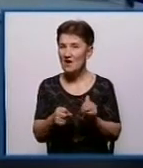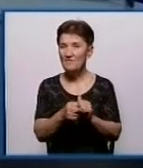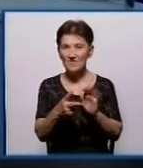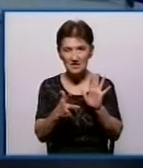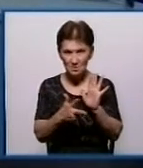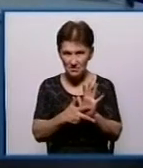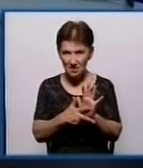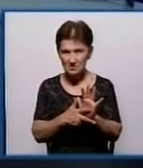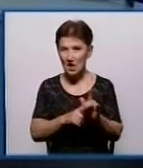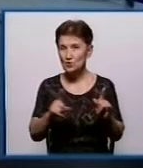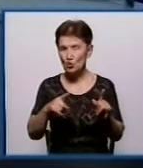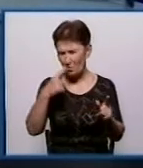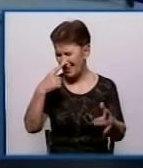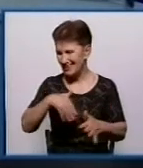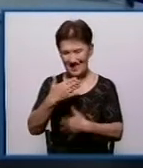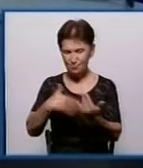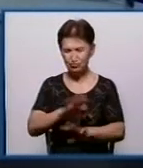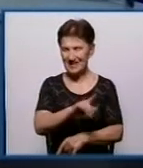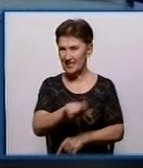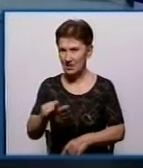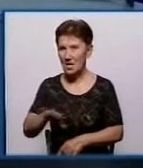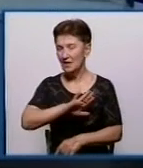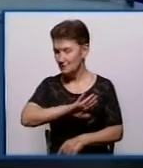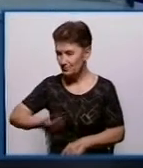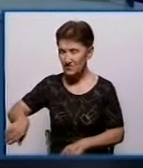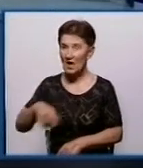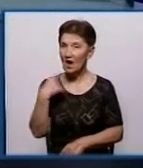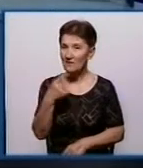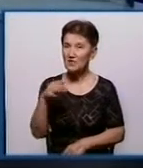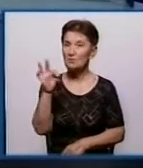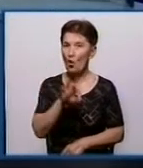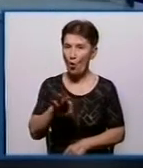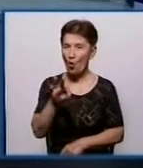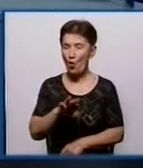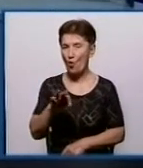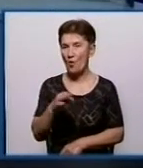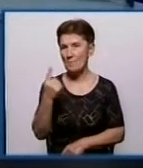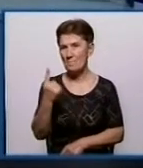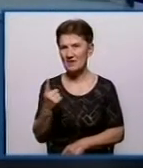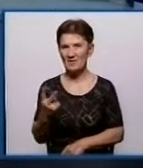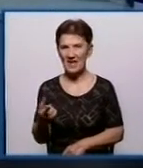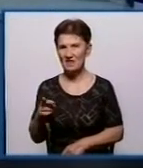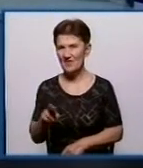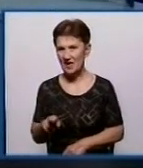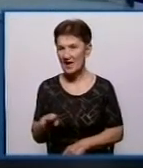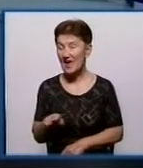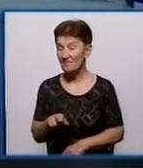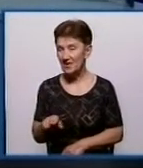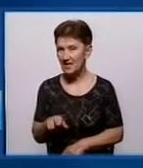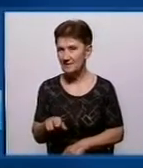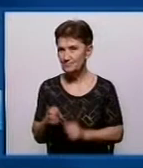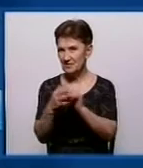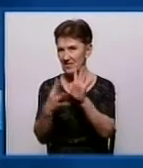Давайте, щоб не плутати громадян, говорити про 1 січня 2019 року і підвищення до 30 гривень сумарний тариф на водопостачання відведення. Так ось,